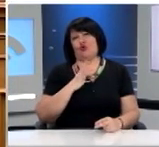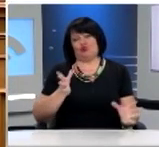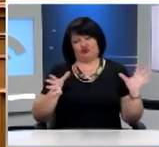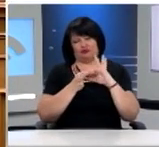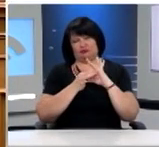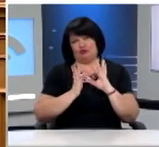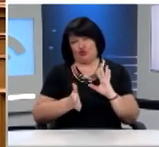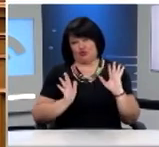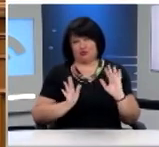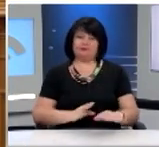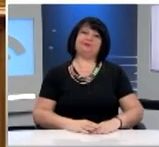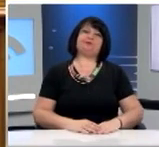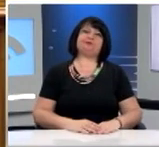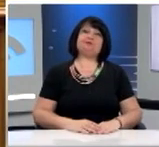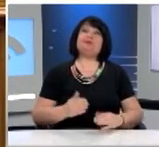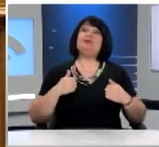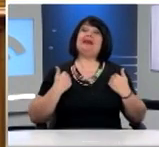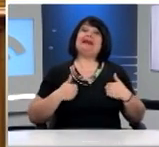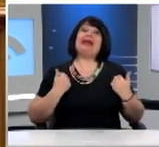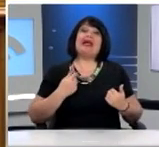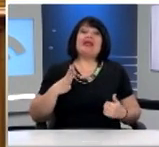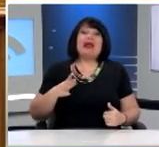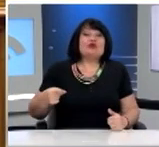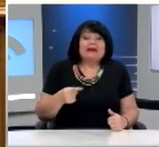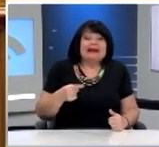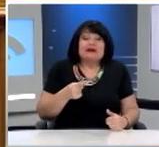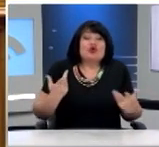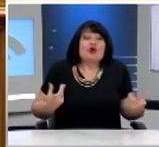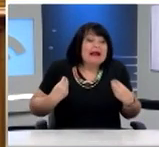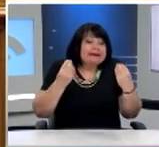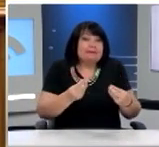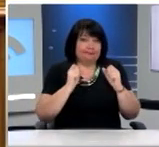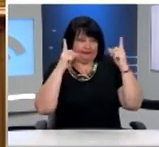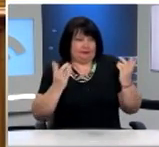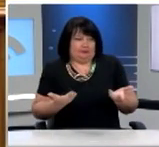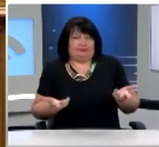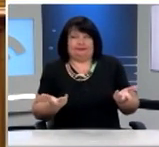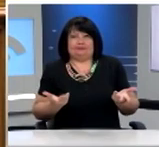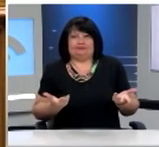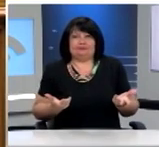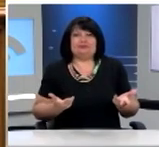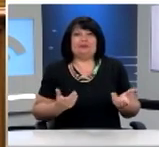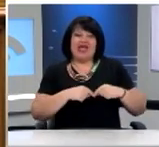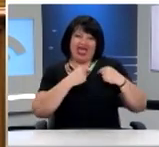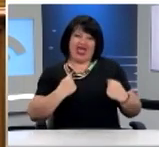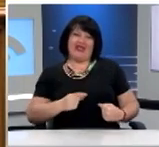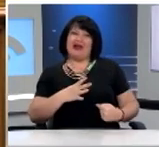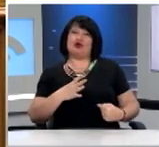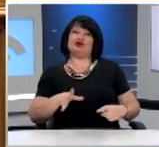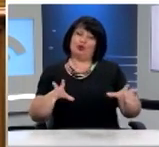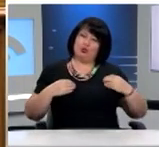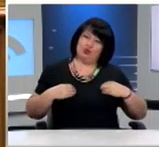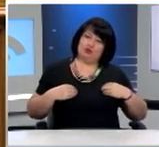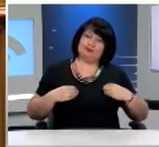πρόταση. Παρ' όλα αυτά, οι νέοι χρειάζονται κάποιο κίνητρο κάτι που θα τους κινητοποιήσει να υιοθετήσουν την εθελοντική αυτή συμπεριφορά.